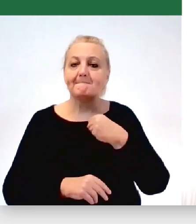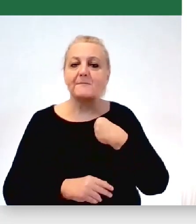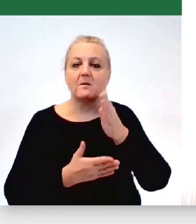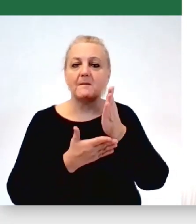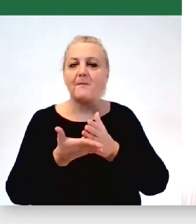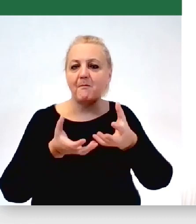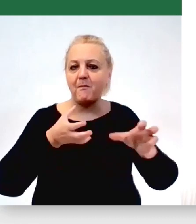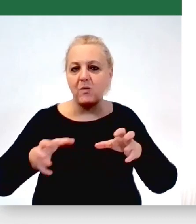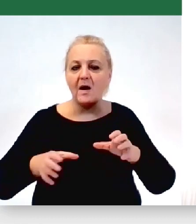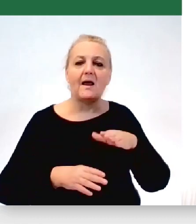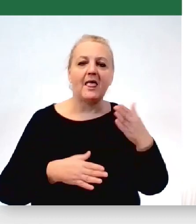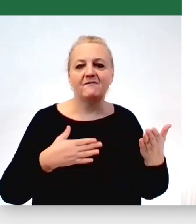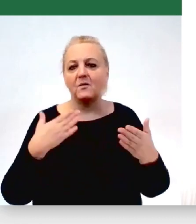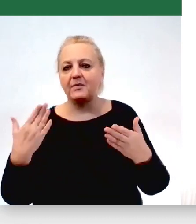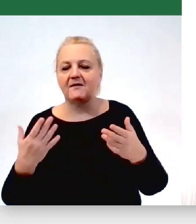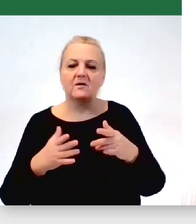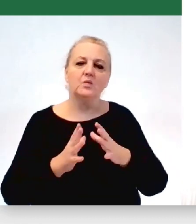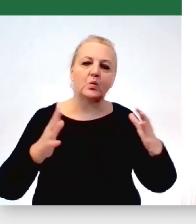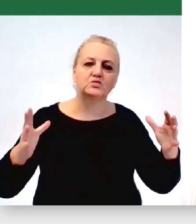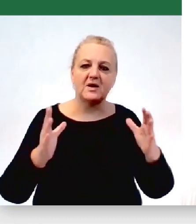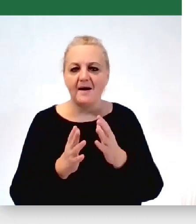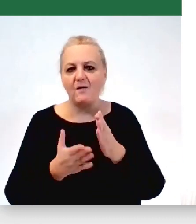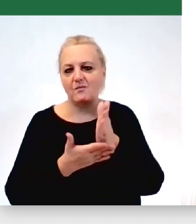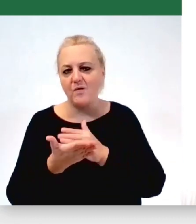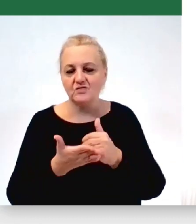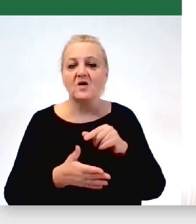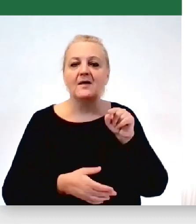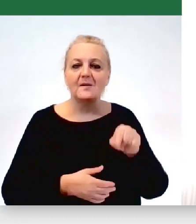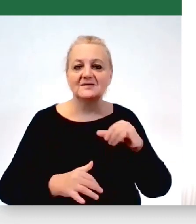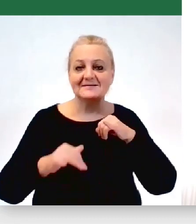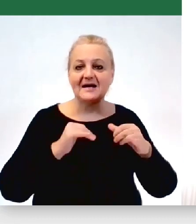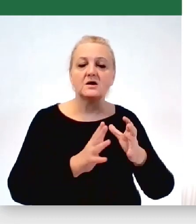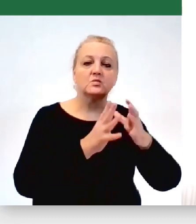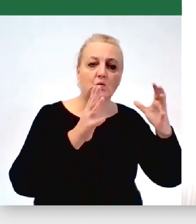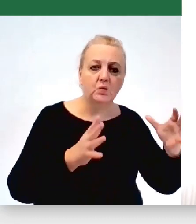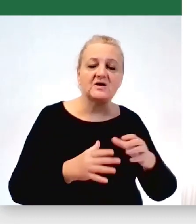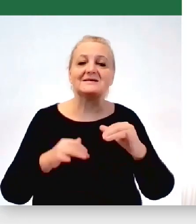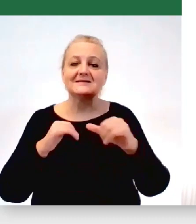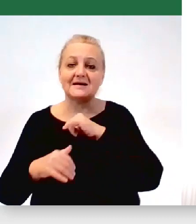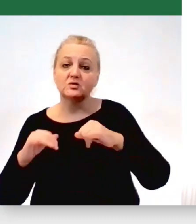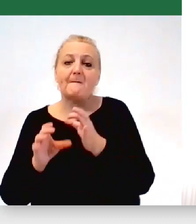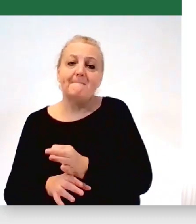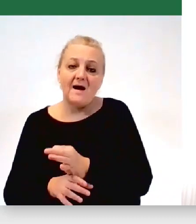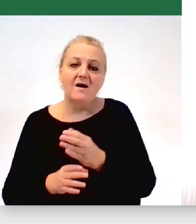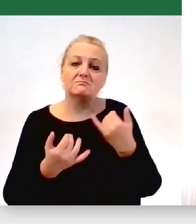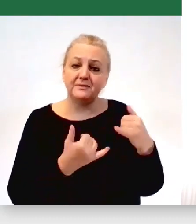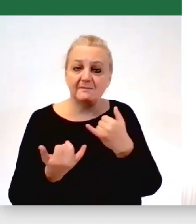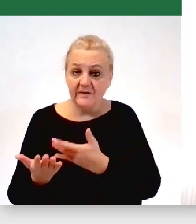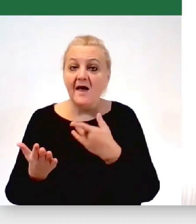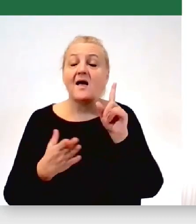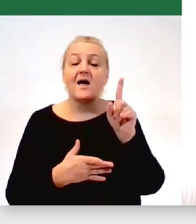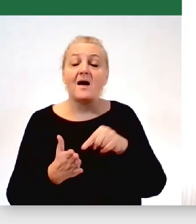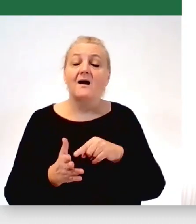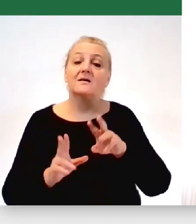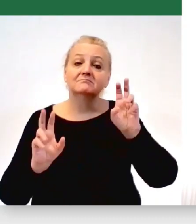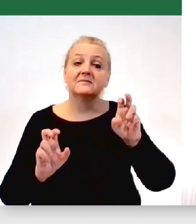problemem lewo, prawo duże, małe. Taki samorząd to jest duże i małe. I myślę, że nawet jak patrzę na to hasło